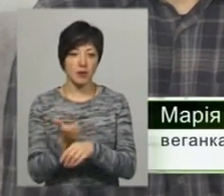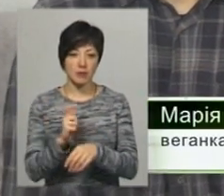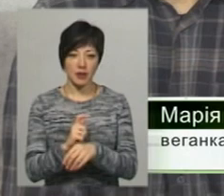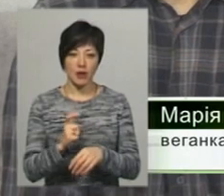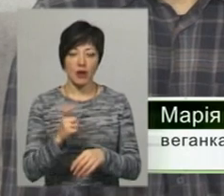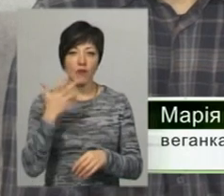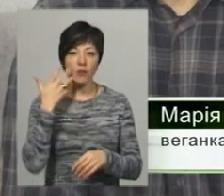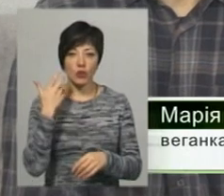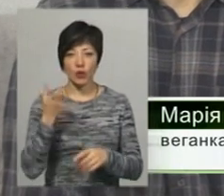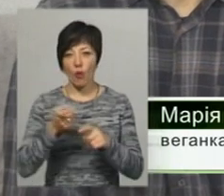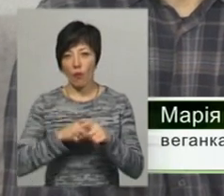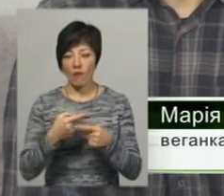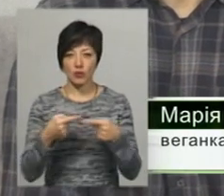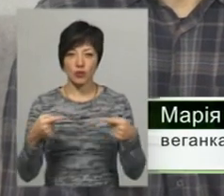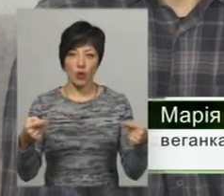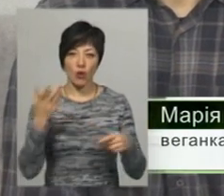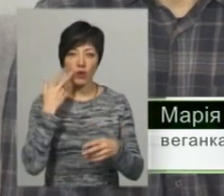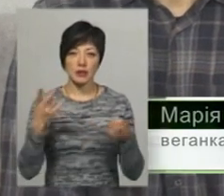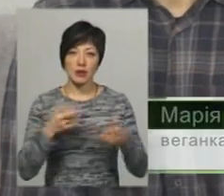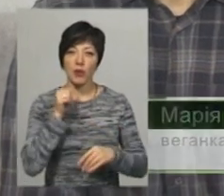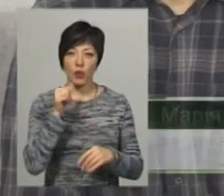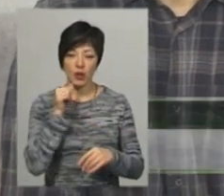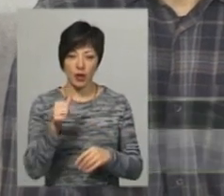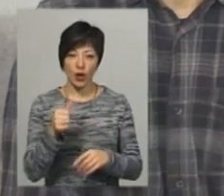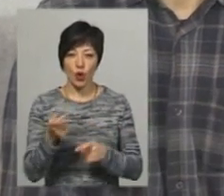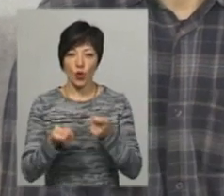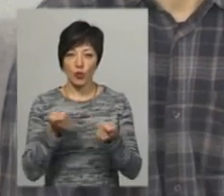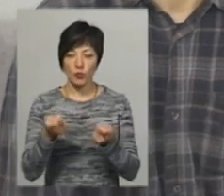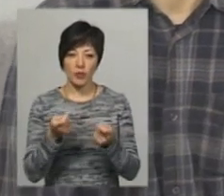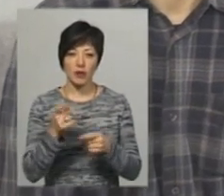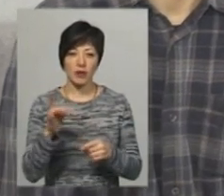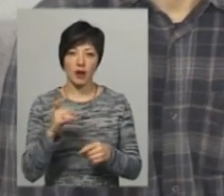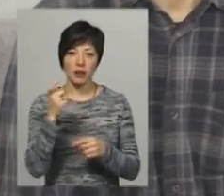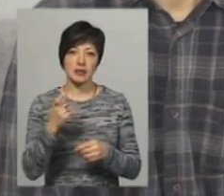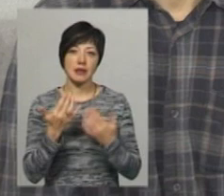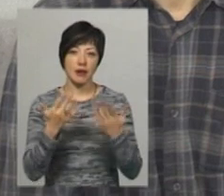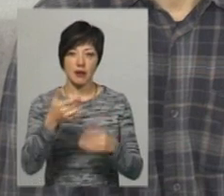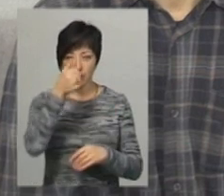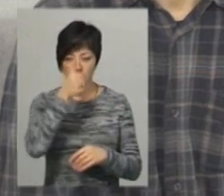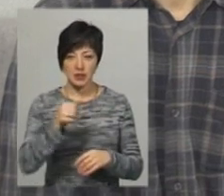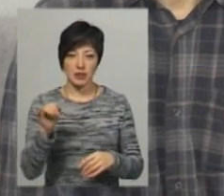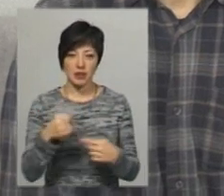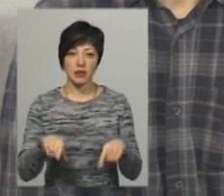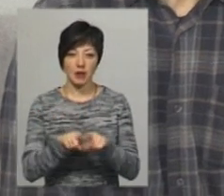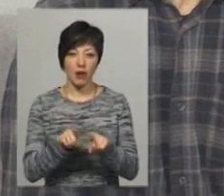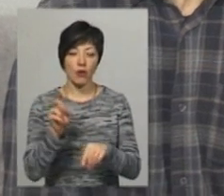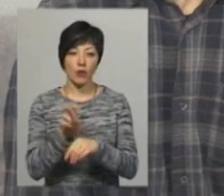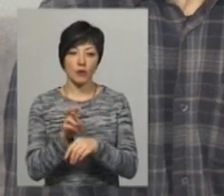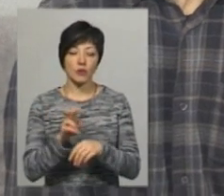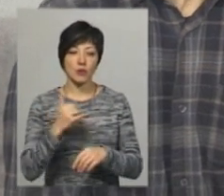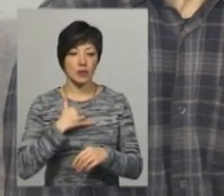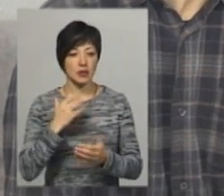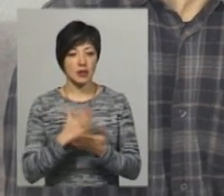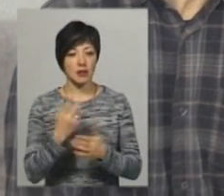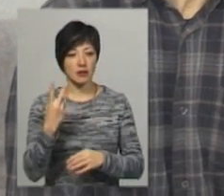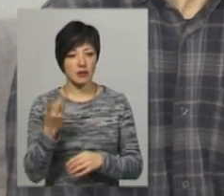фрукти, овочі, коли треба горіхи. Крупи, відповідно, раз там взагалі пару місяців. А так ми ходимо, в нас є